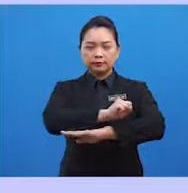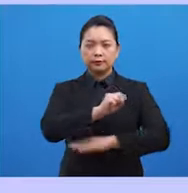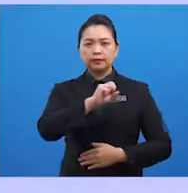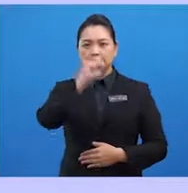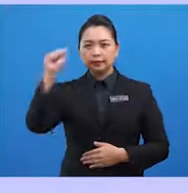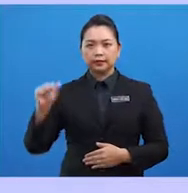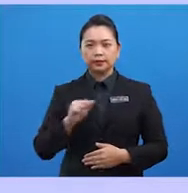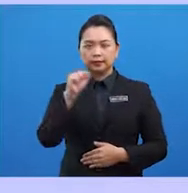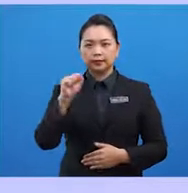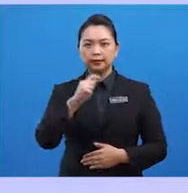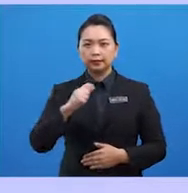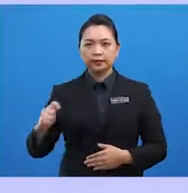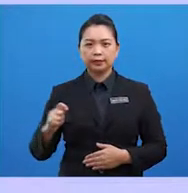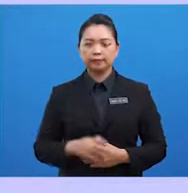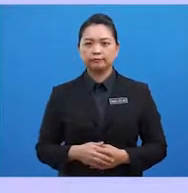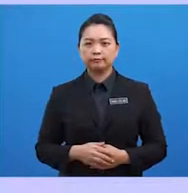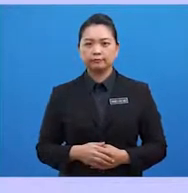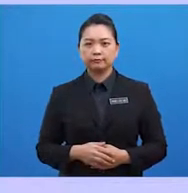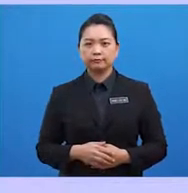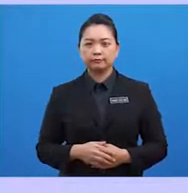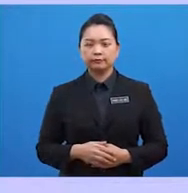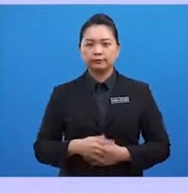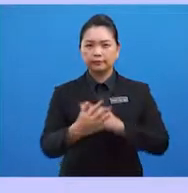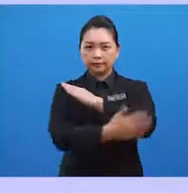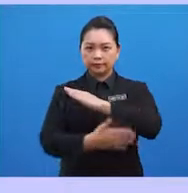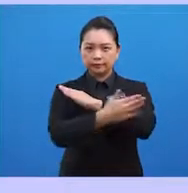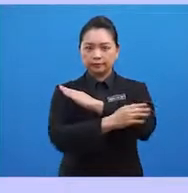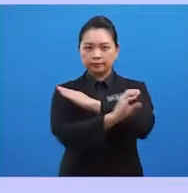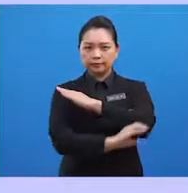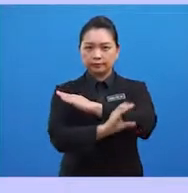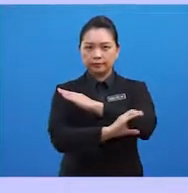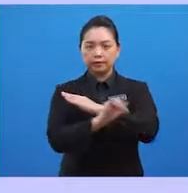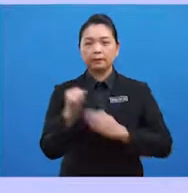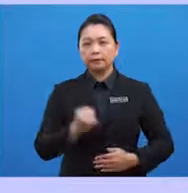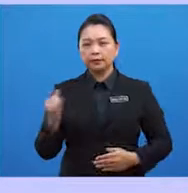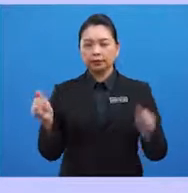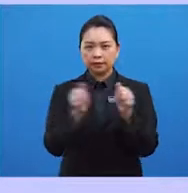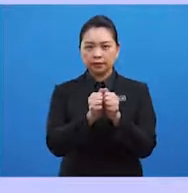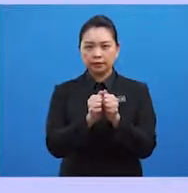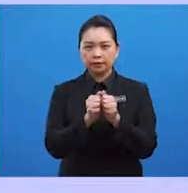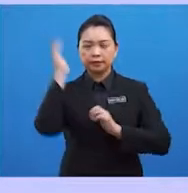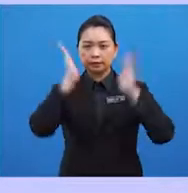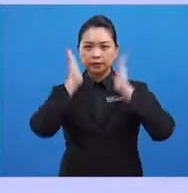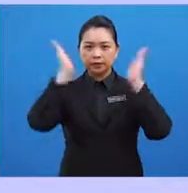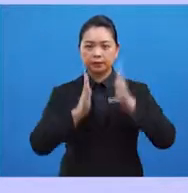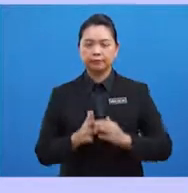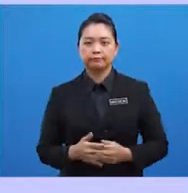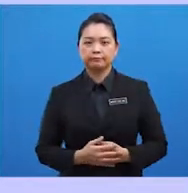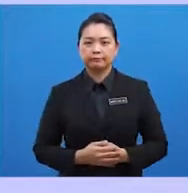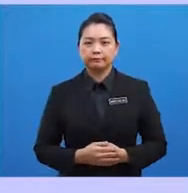kata lain yang lebih mudah ialah negara-negara yang berjiran dengan negara kita Malaysia.